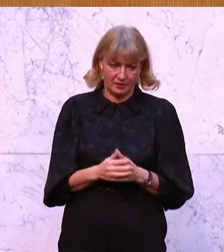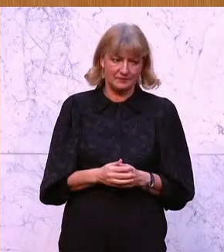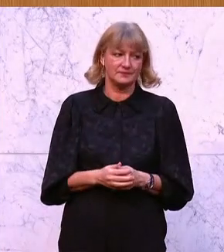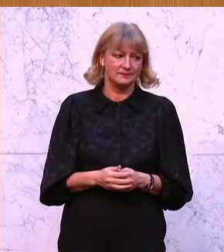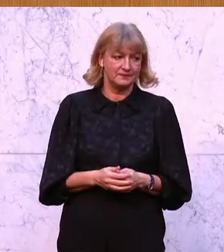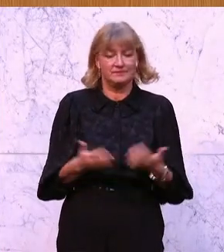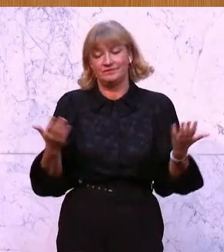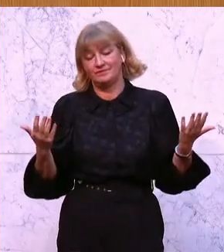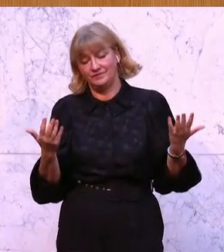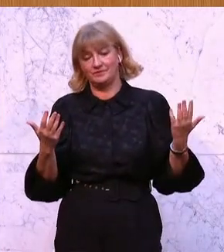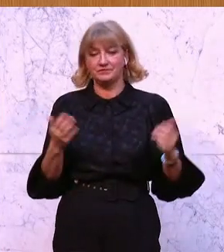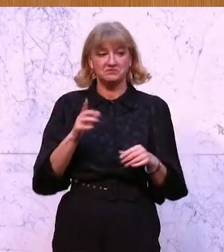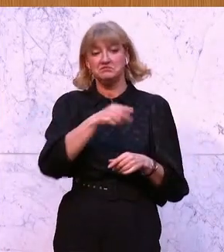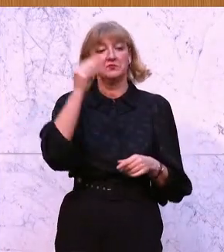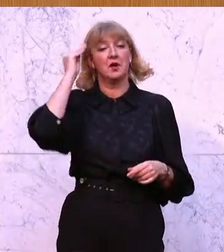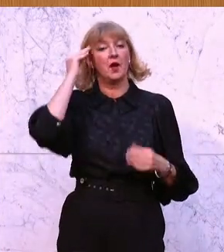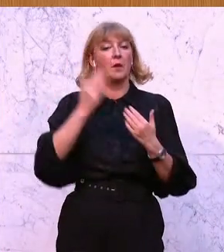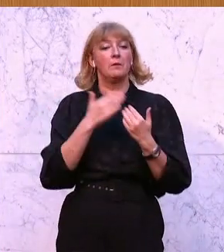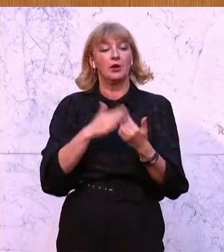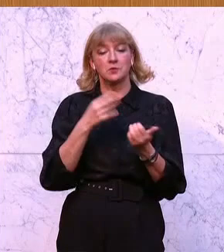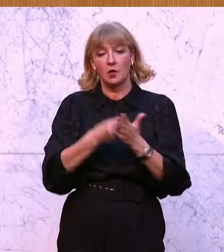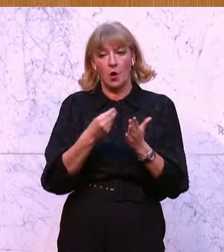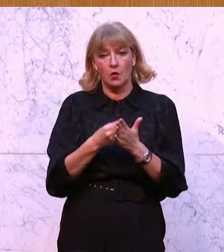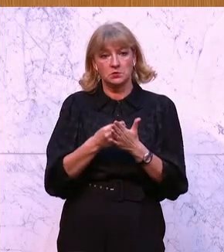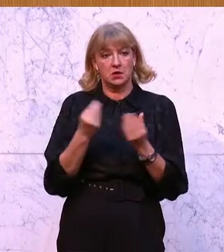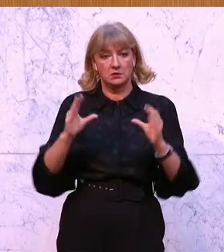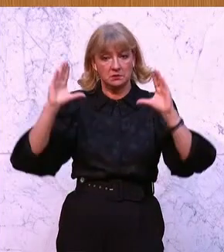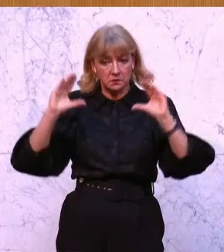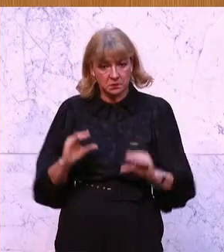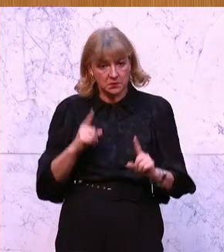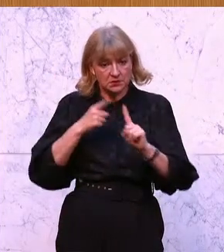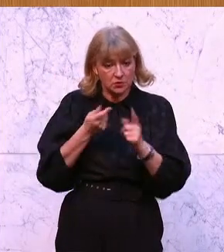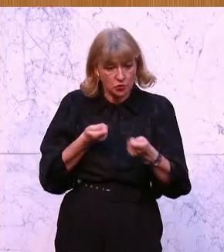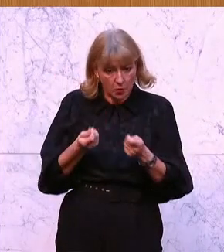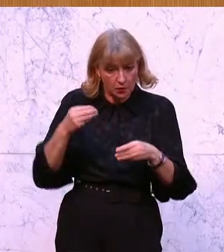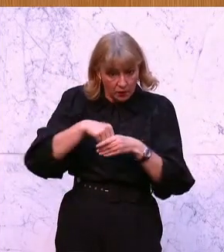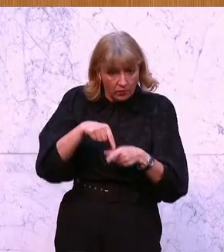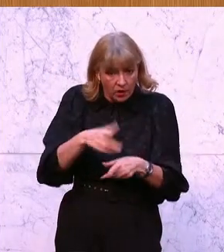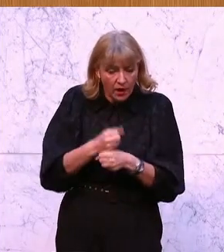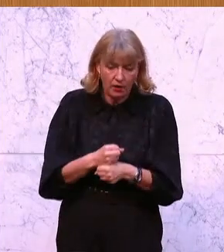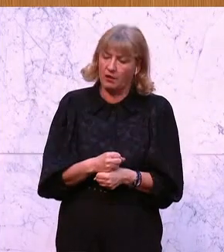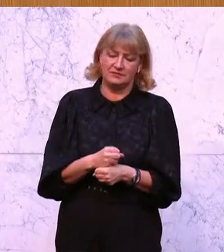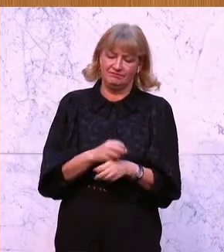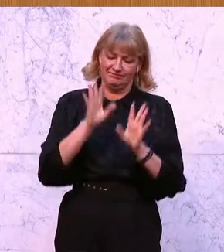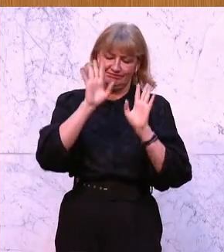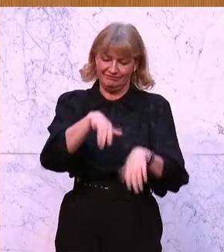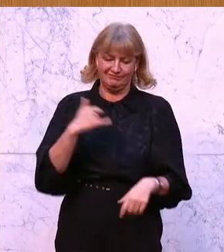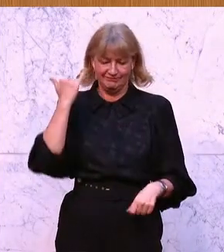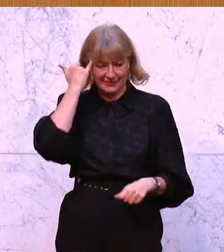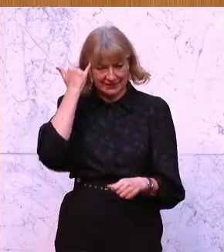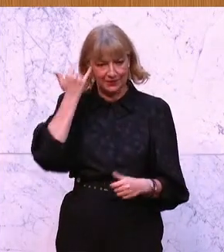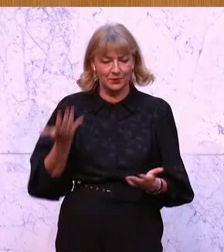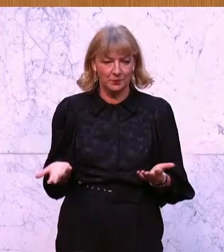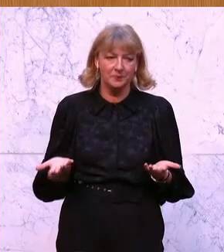Und wenn man glaubt, dass zumindest der Kostendämpfungspfad, der auch in der Zielsteuerung drinnen steht, eingehalten wird, dann wird man auch eines Besseren belehrt.